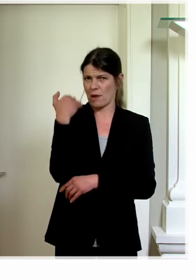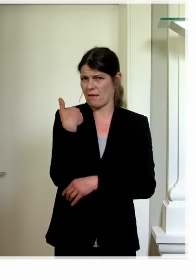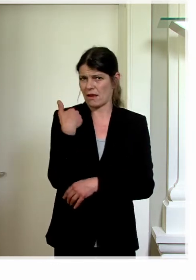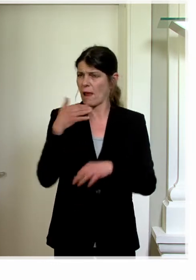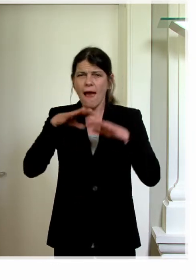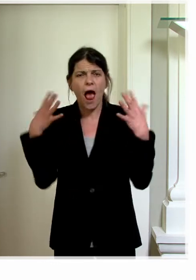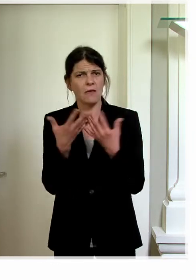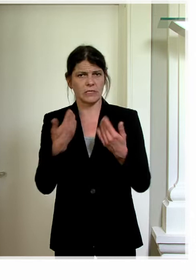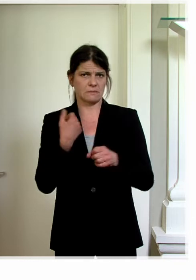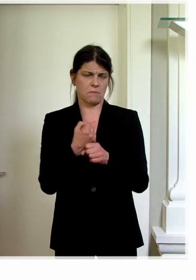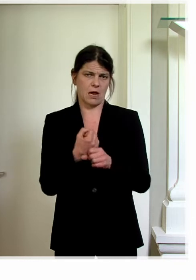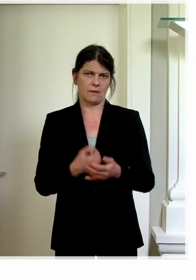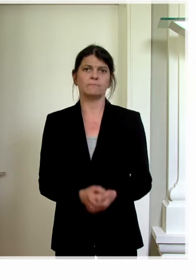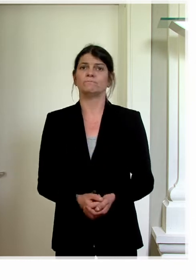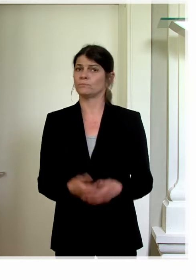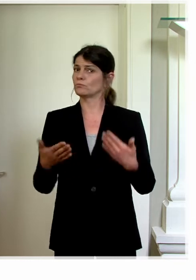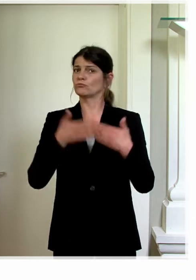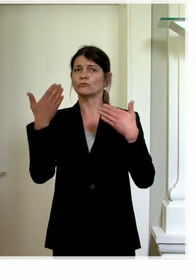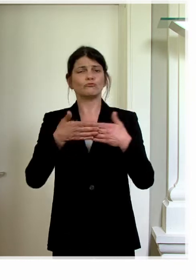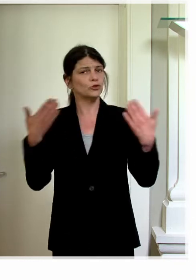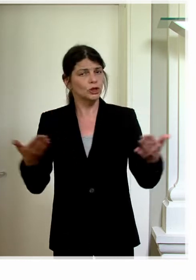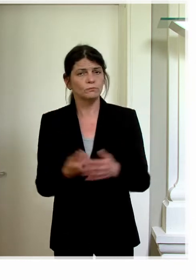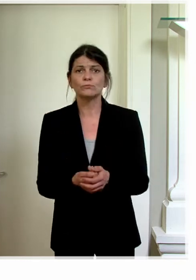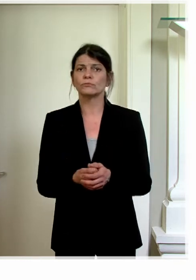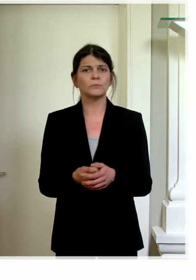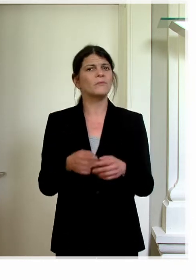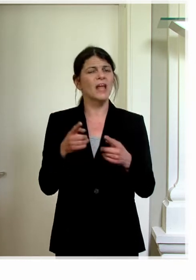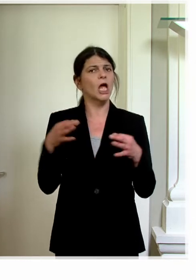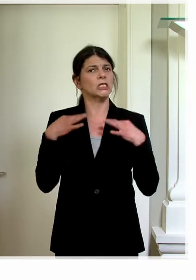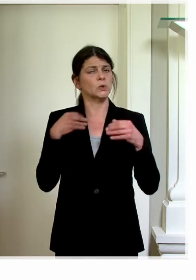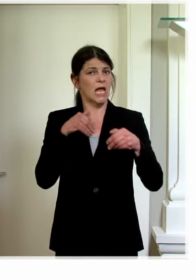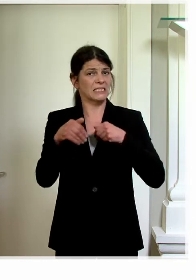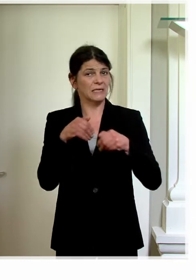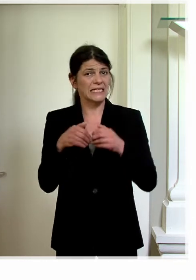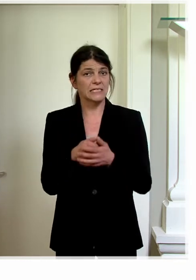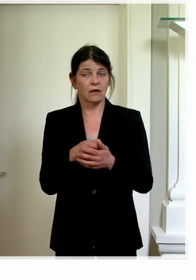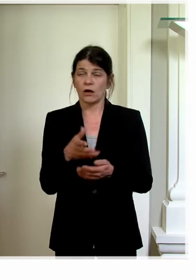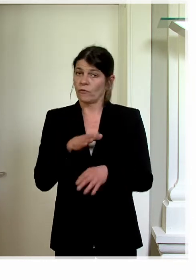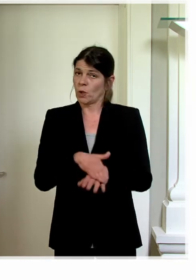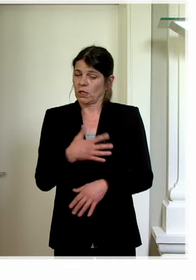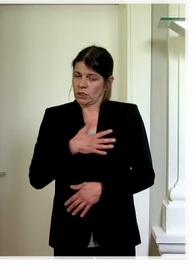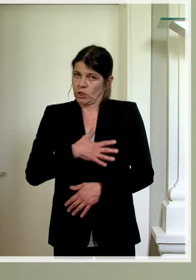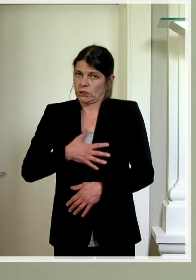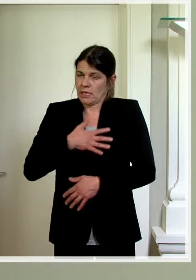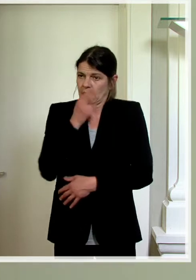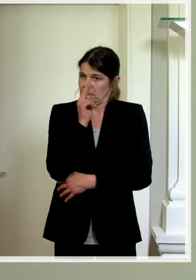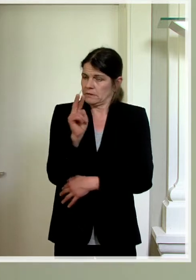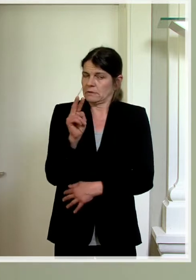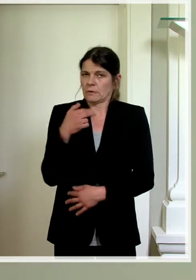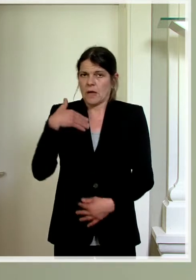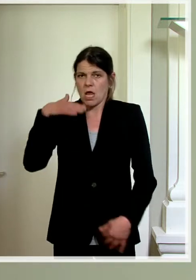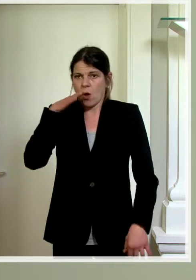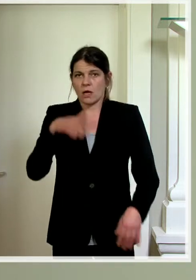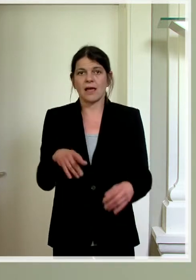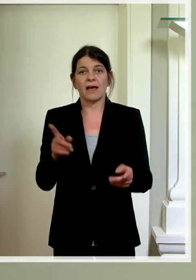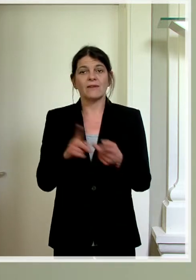allem, was wir tun. Beispielsweise dreht sich dem Gesundheitsminister der Magen um, wenn ich höre, dass